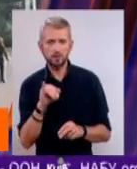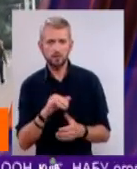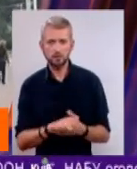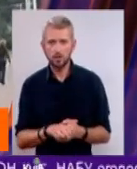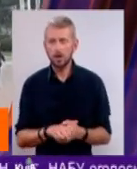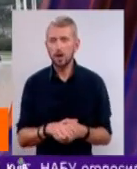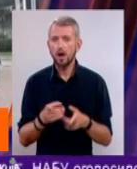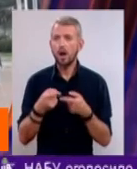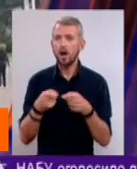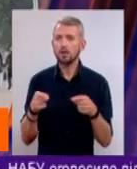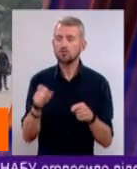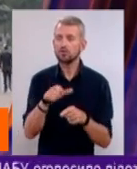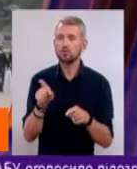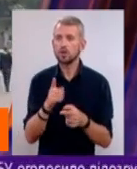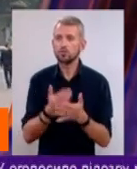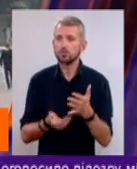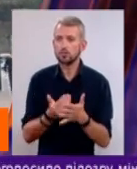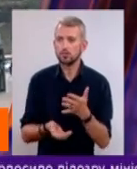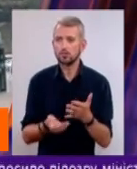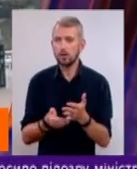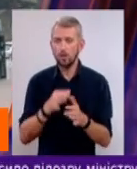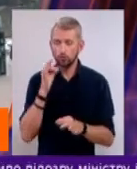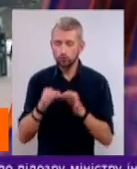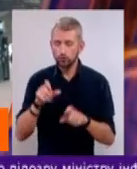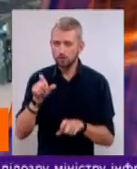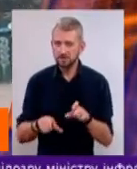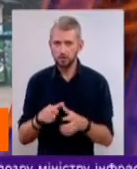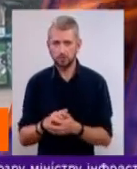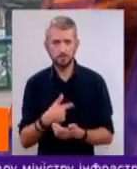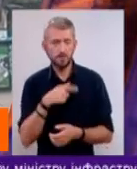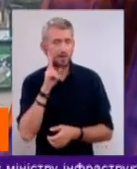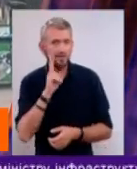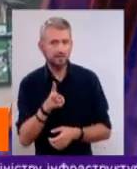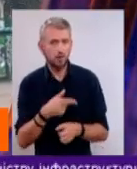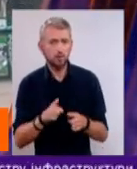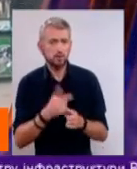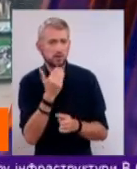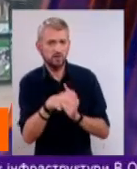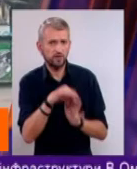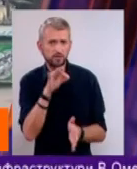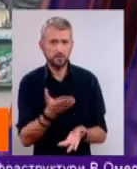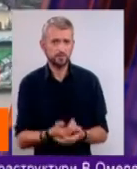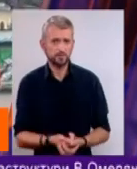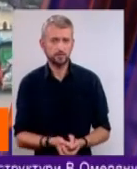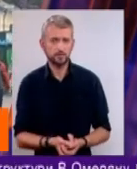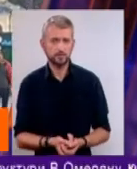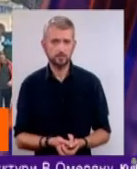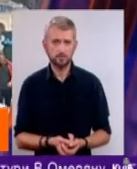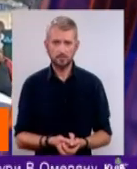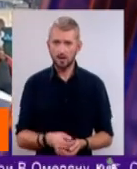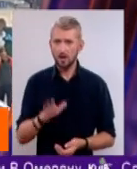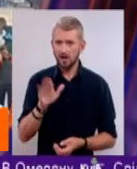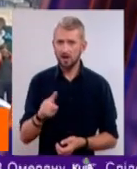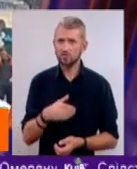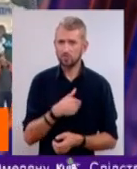А для інших людей? Що, сутками сидять? Я не знаю, це їх вибір. Хай, що